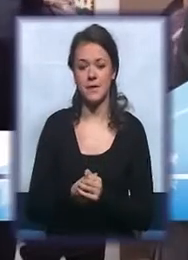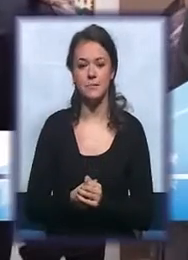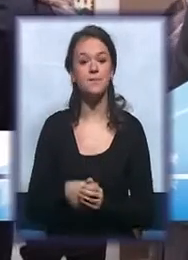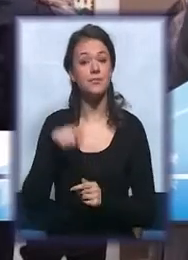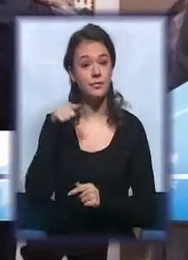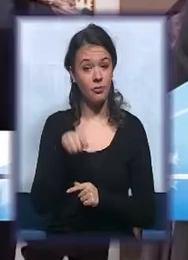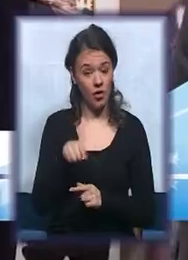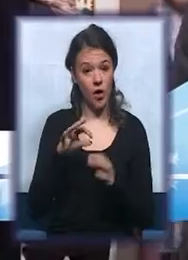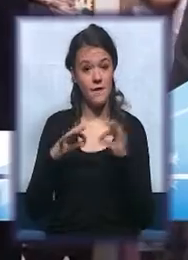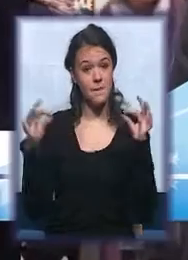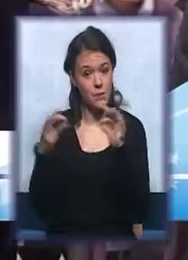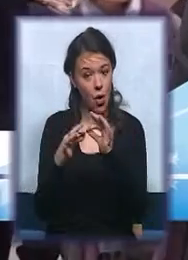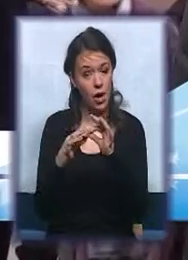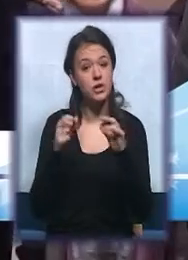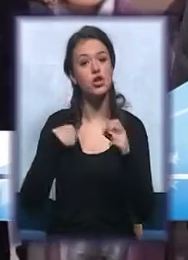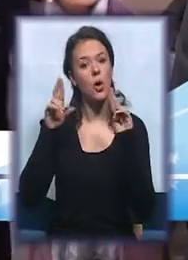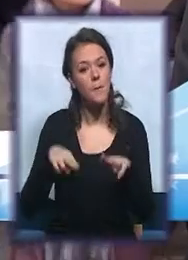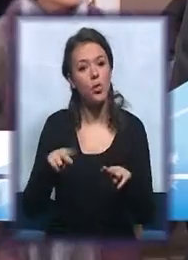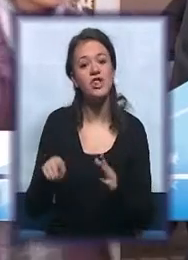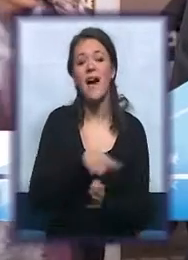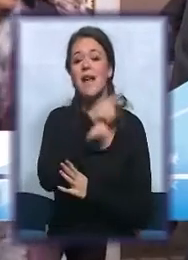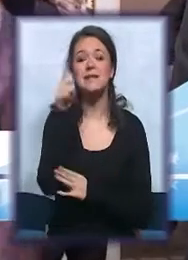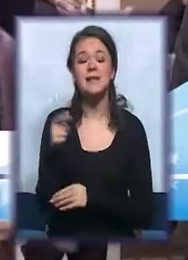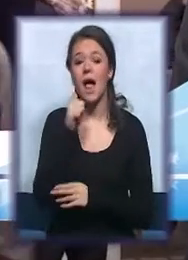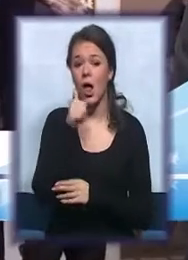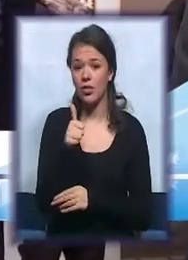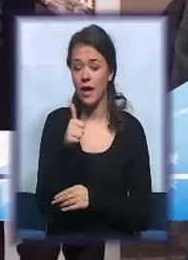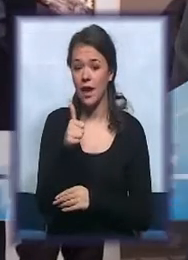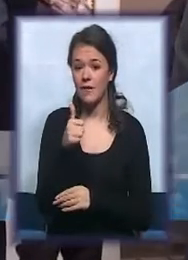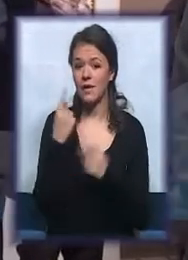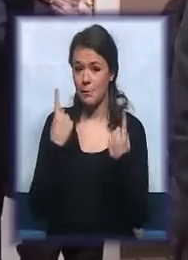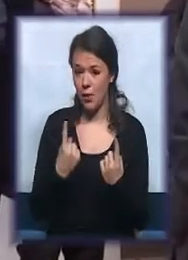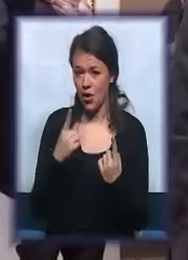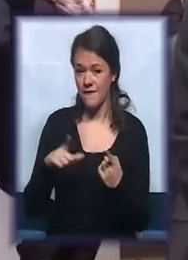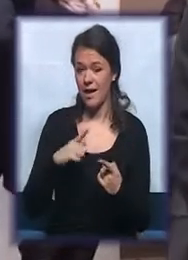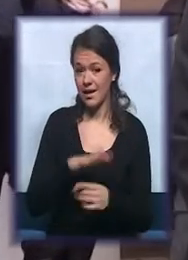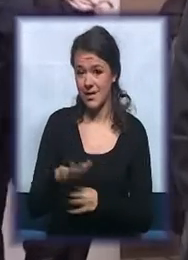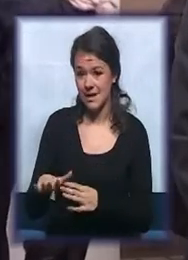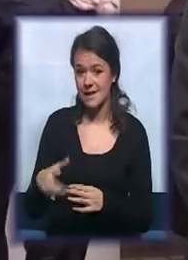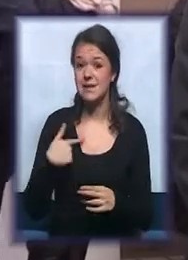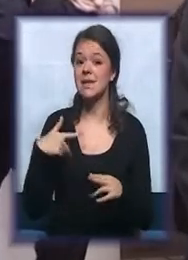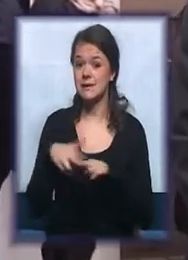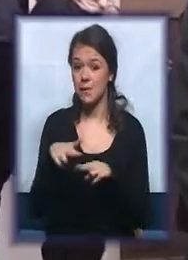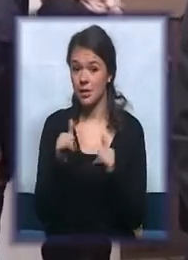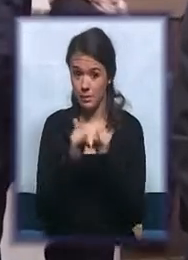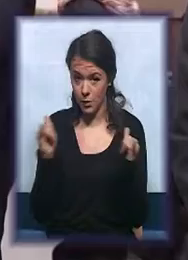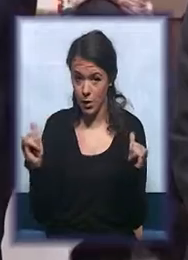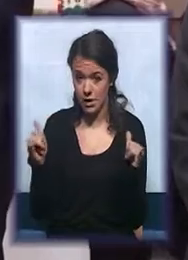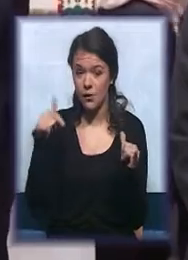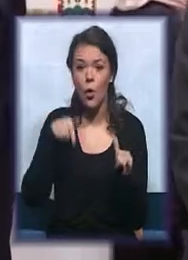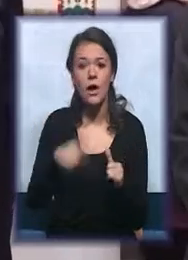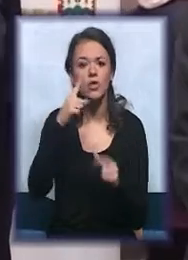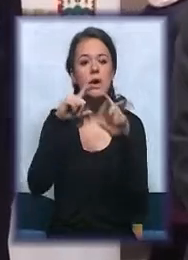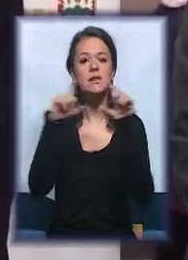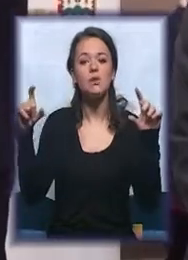tome što on omogućava celodnevni boravak dece sa smetnjama u razvoju u jednoj ovakoj instituciji